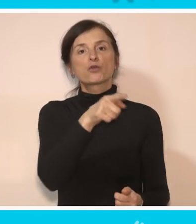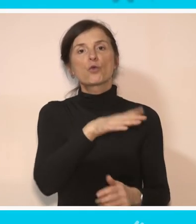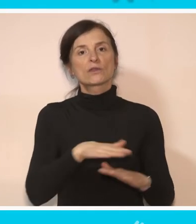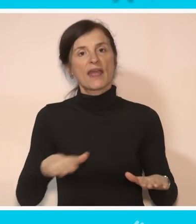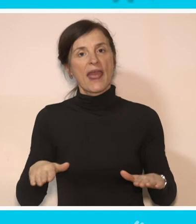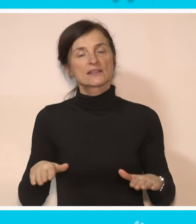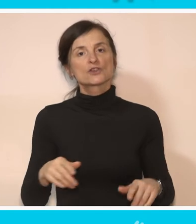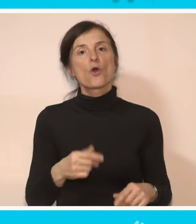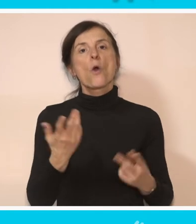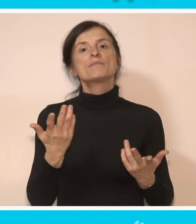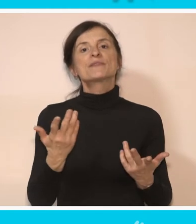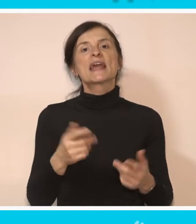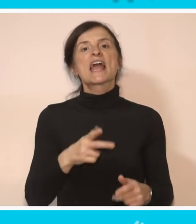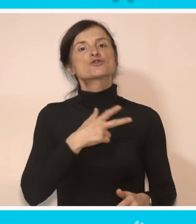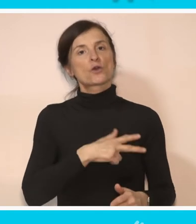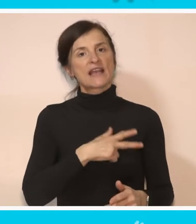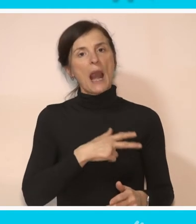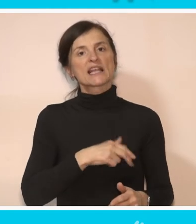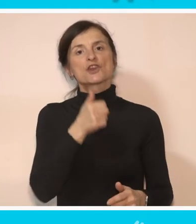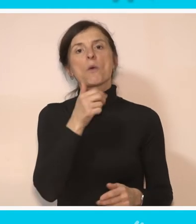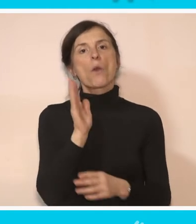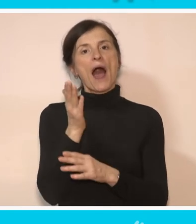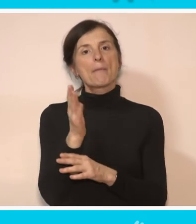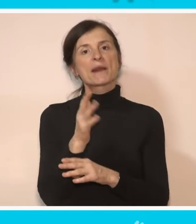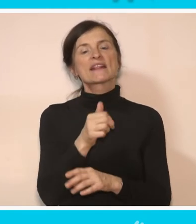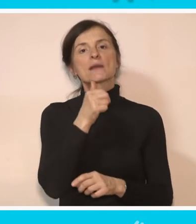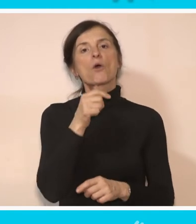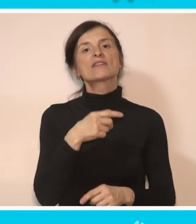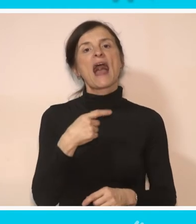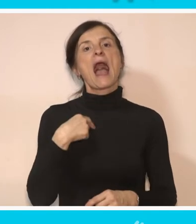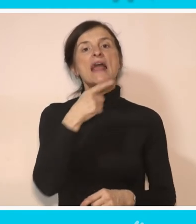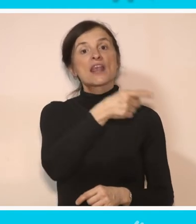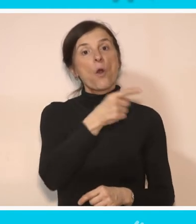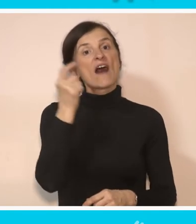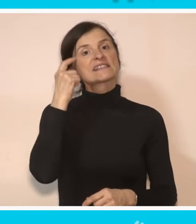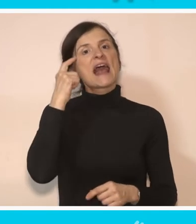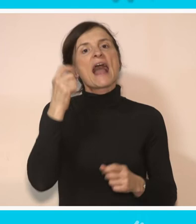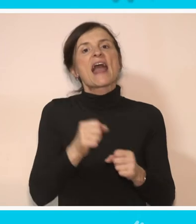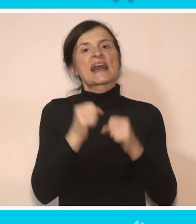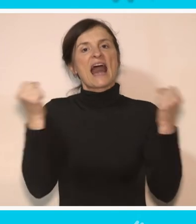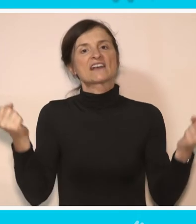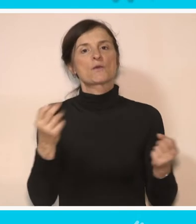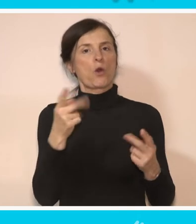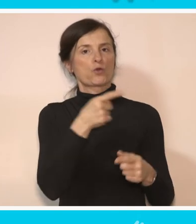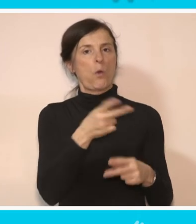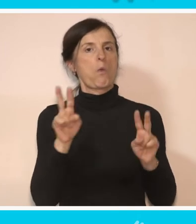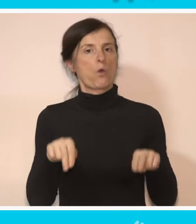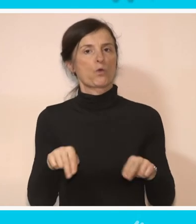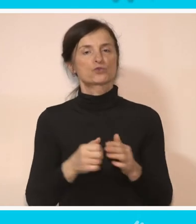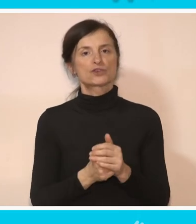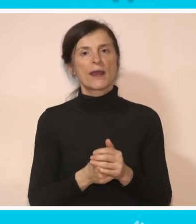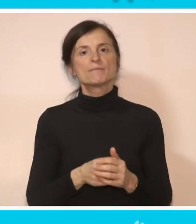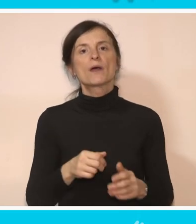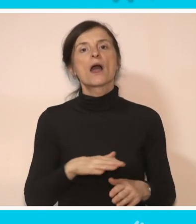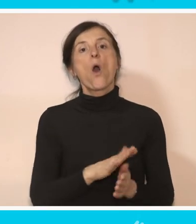decu negde koliko toliko socijalizujemo, unapredimo, da im znanja njihova razvijamo, koliko je to moguće.